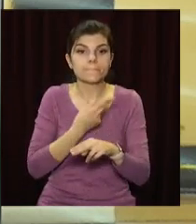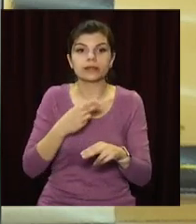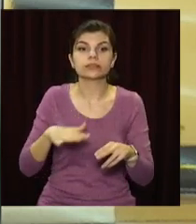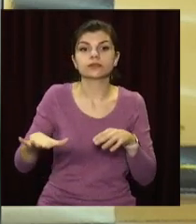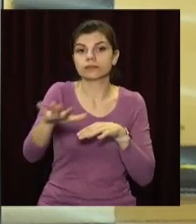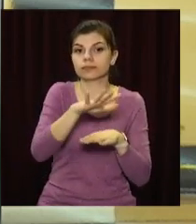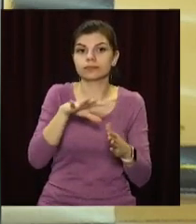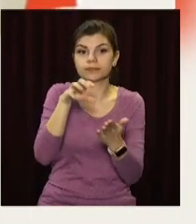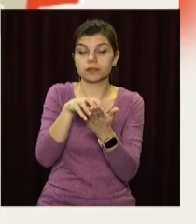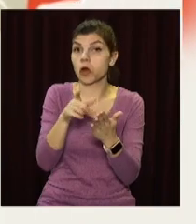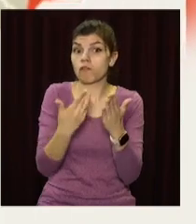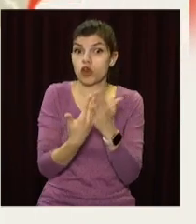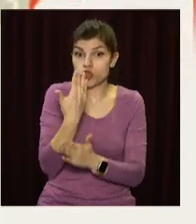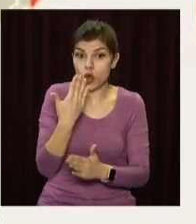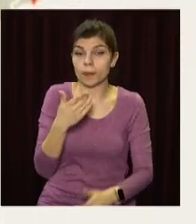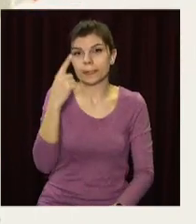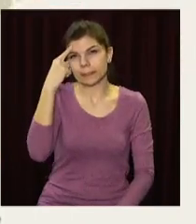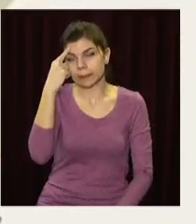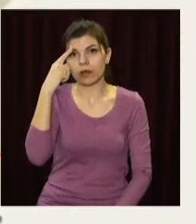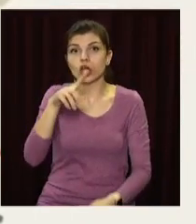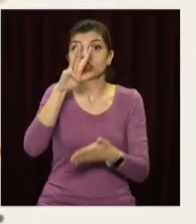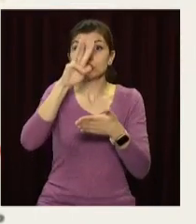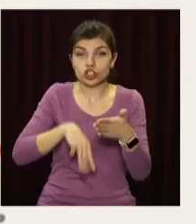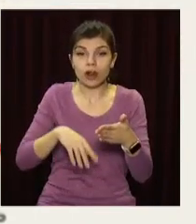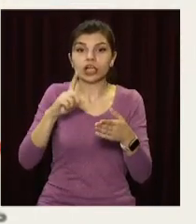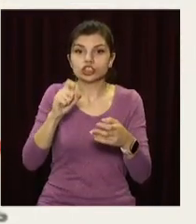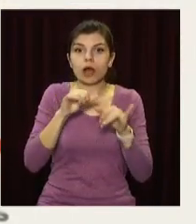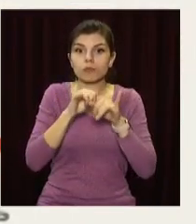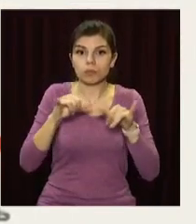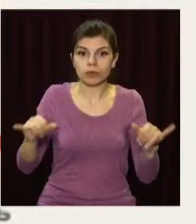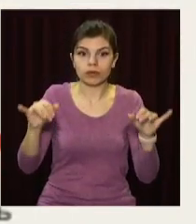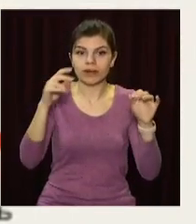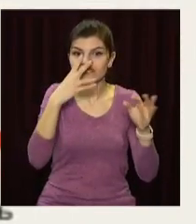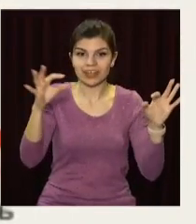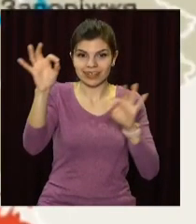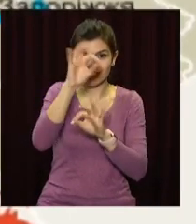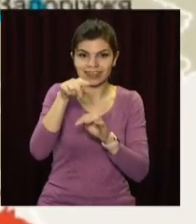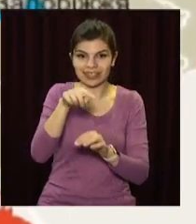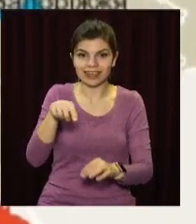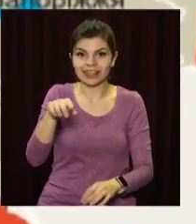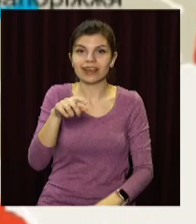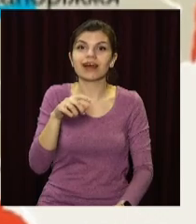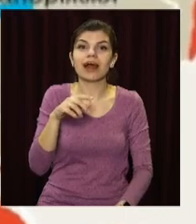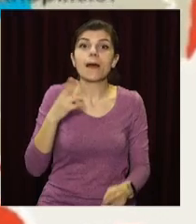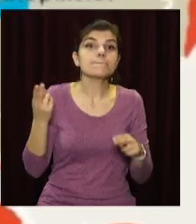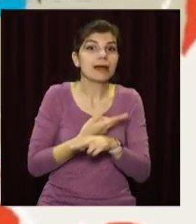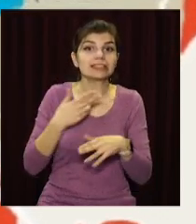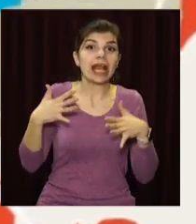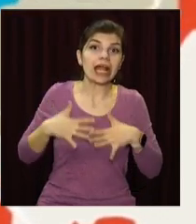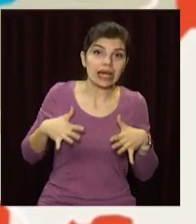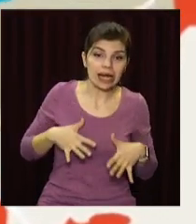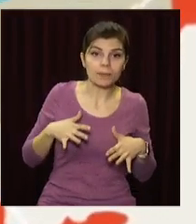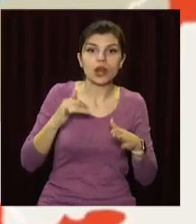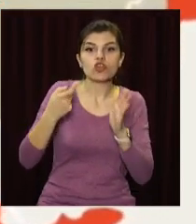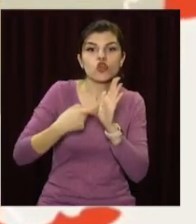територій. Новий законопроєкт пропонує штрафувати за поширення образів території України чи мапи без Криму та частини